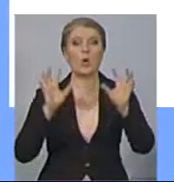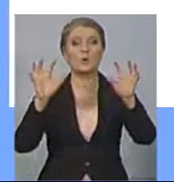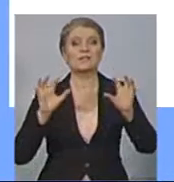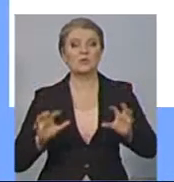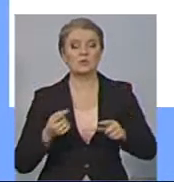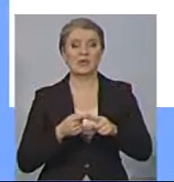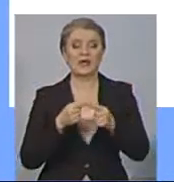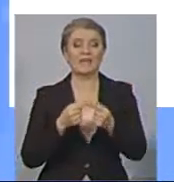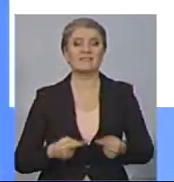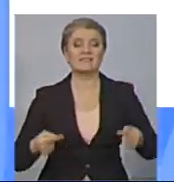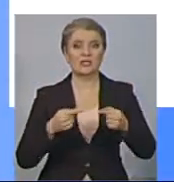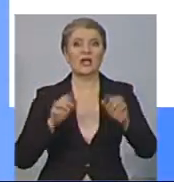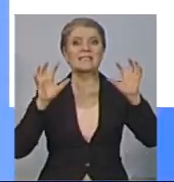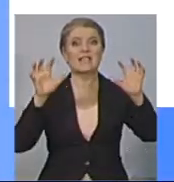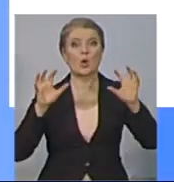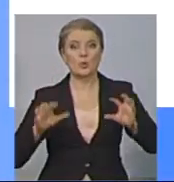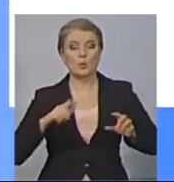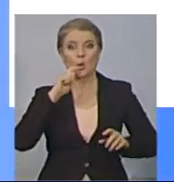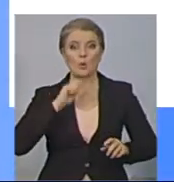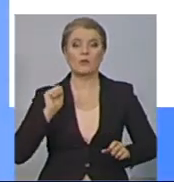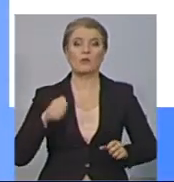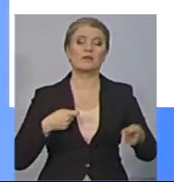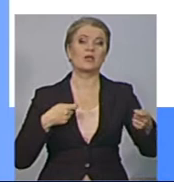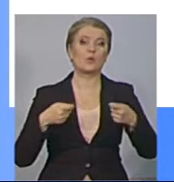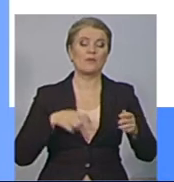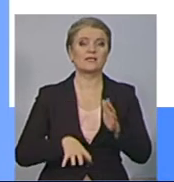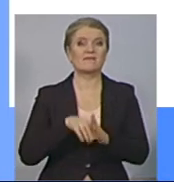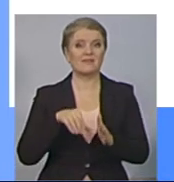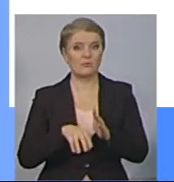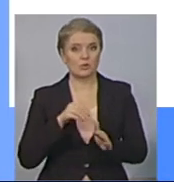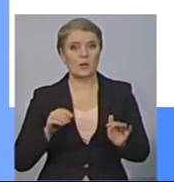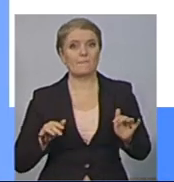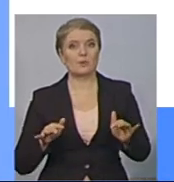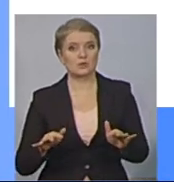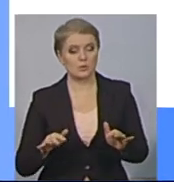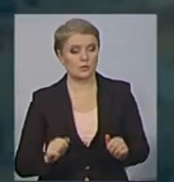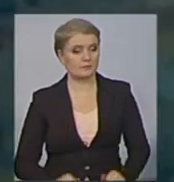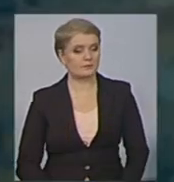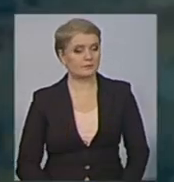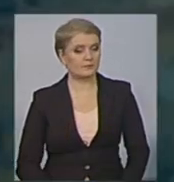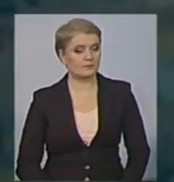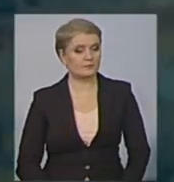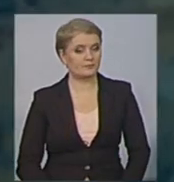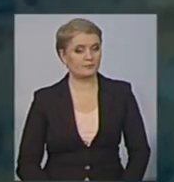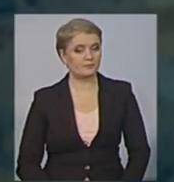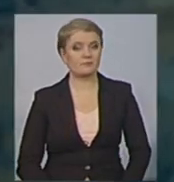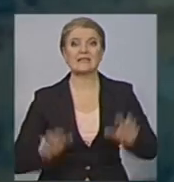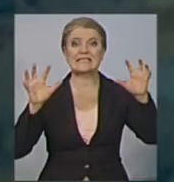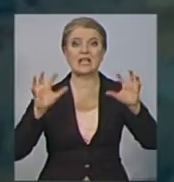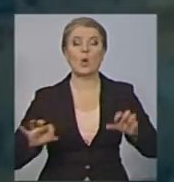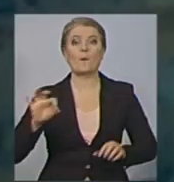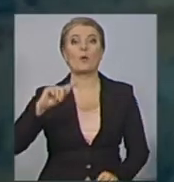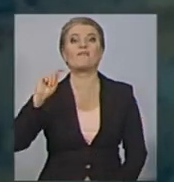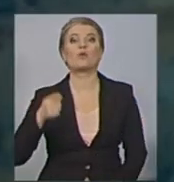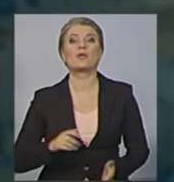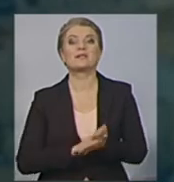законом України можуть регулюватися виборчі процедури і виборча кампанія. Закон про воєнний